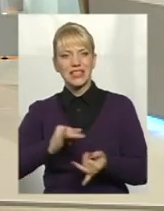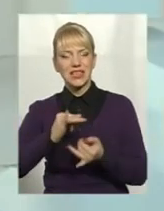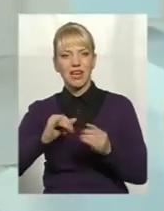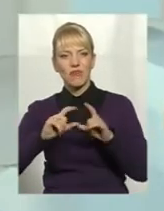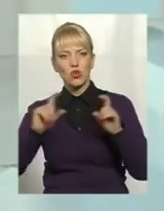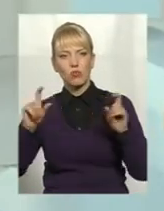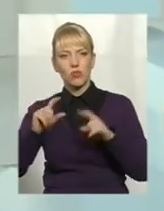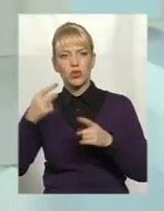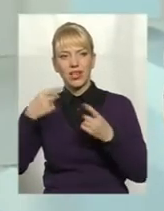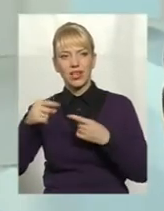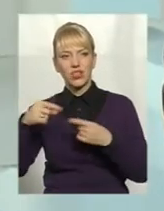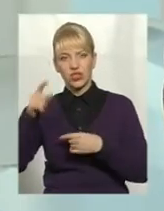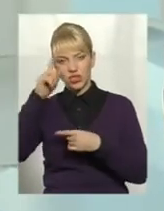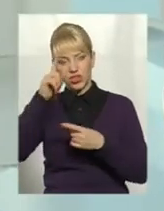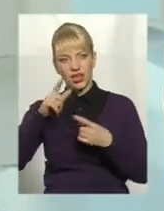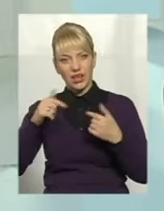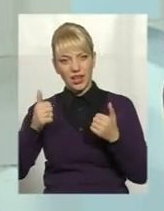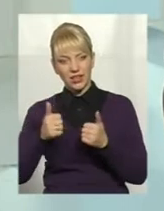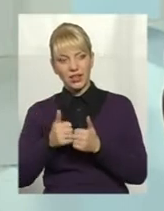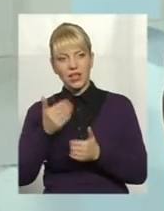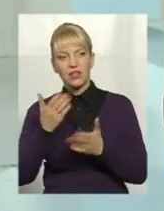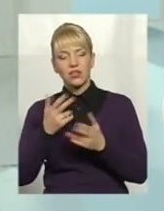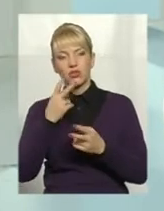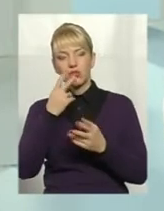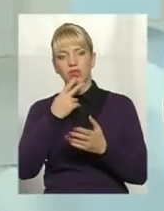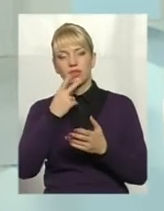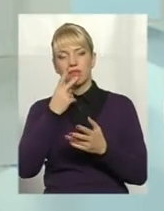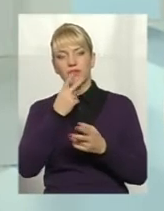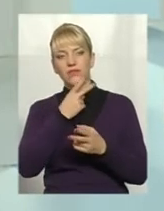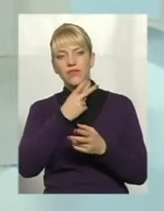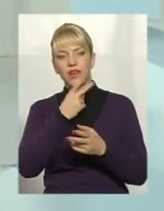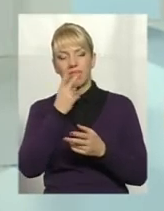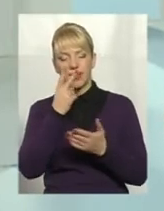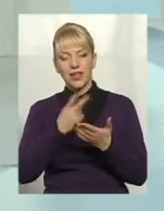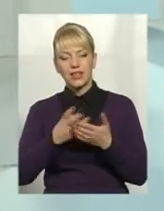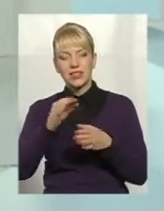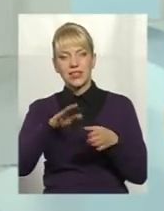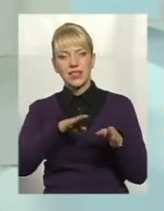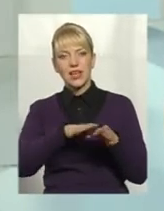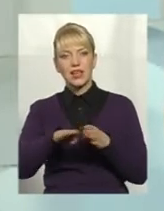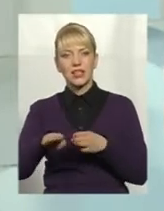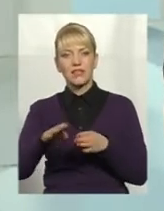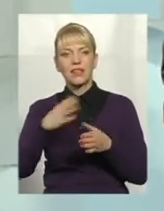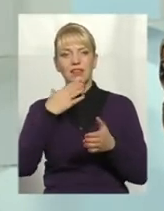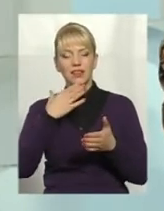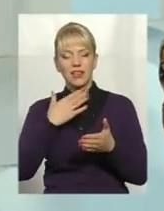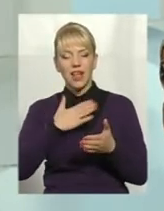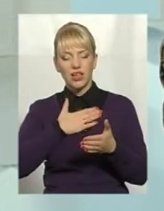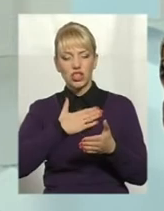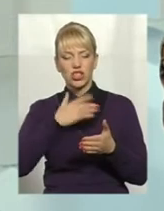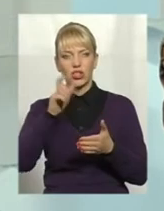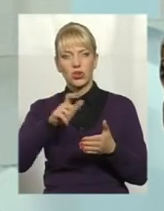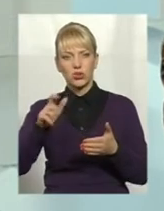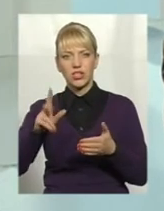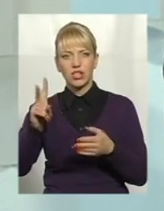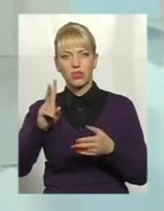'єкти інших країн. Якщо звертатися вже навіть на рівень наших пересічних споживачів нашої продукції,